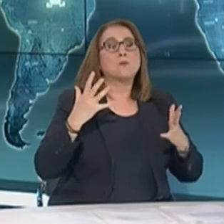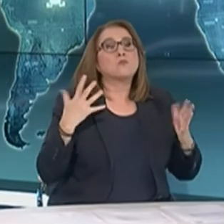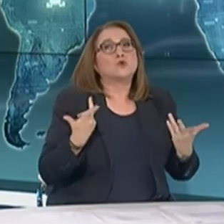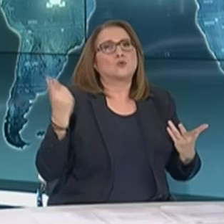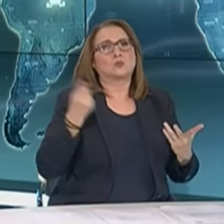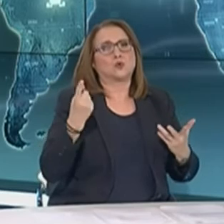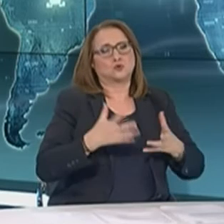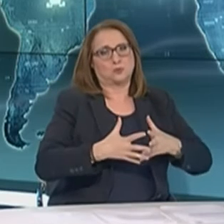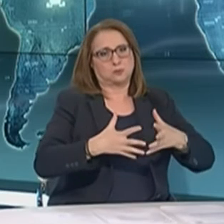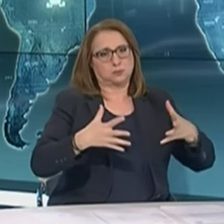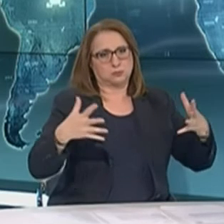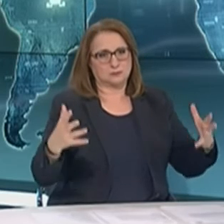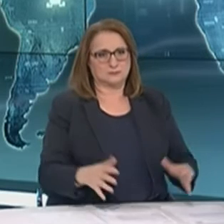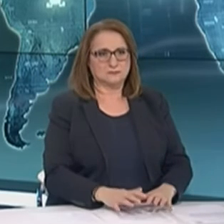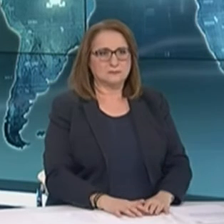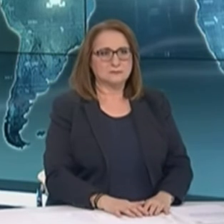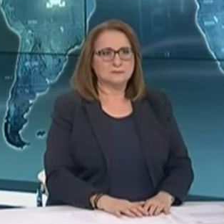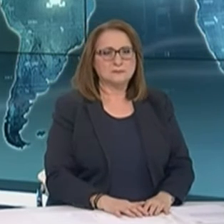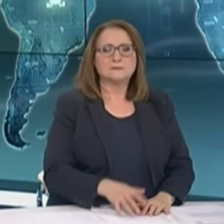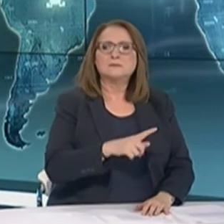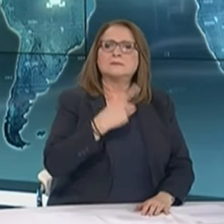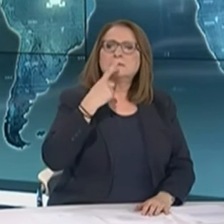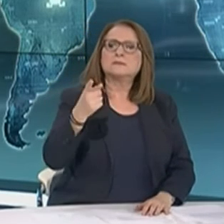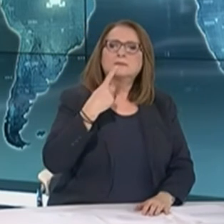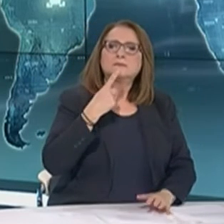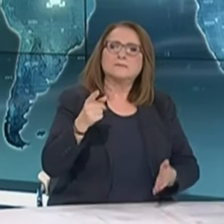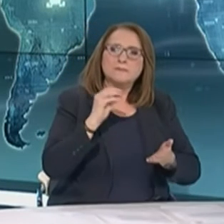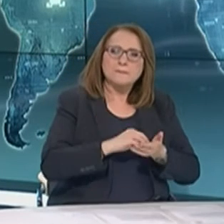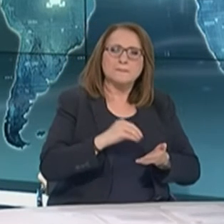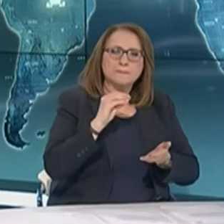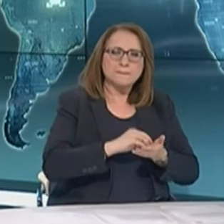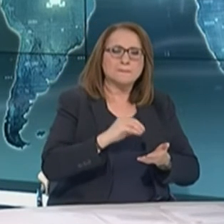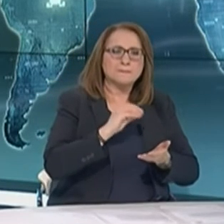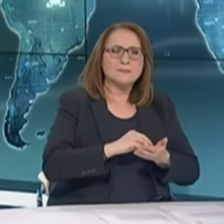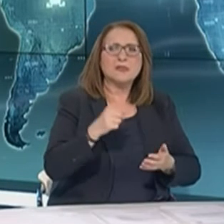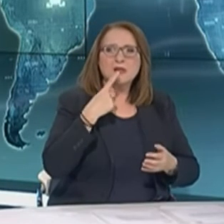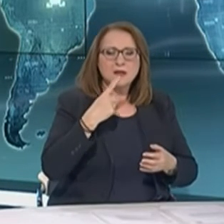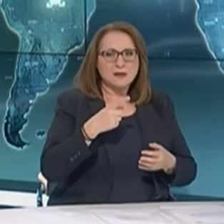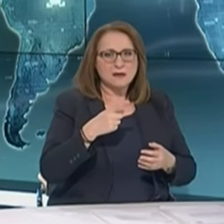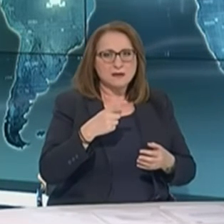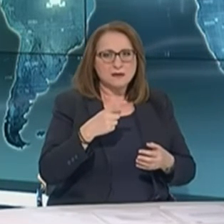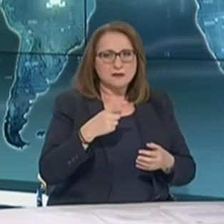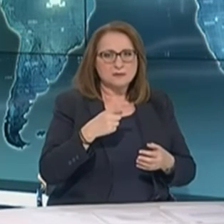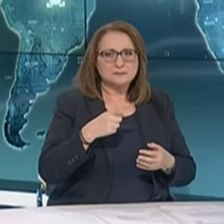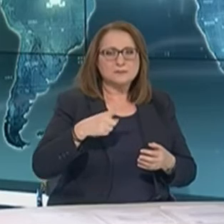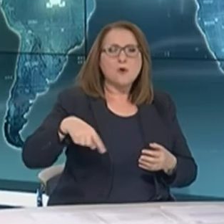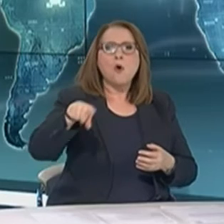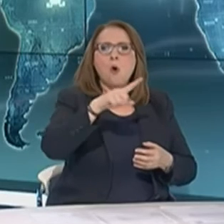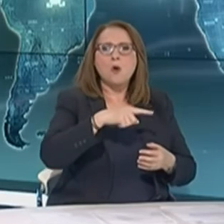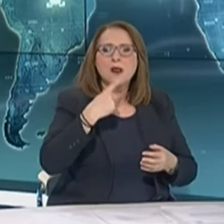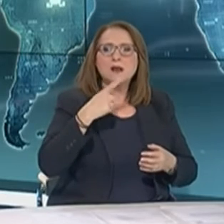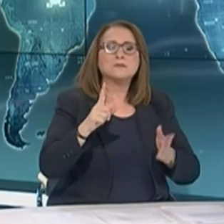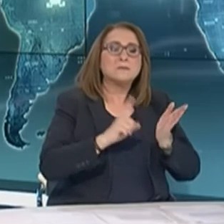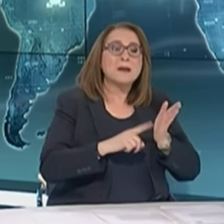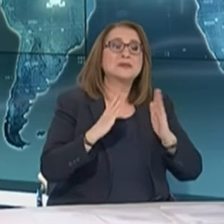Κύριε Χαθηγητά, λέτε και επαναλαμβάνει και η φορή συγκρατική, η πολιτική και η πολιτική ικαισία να